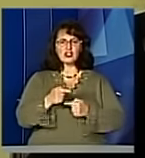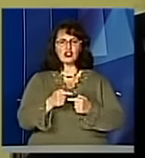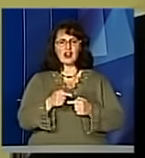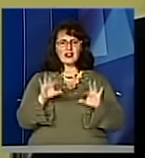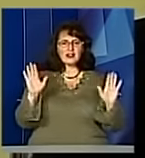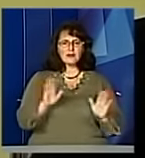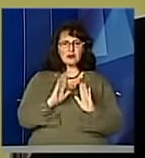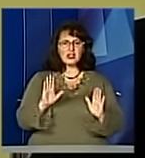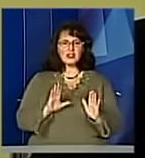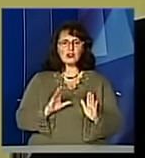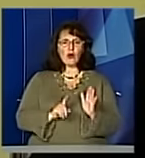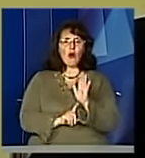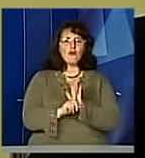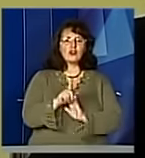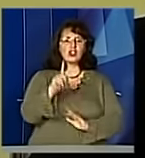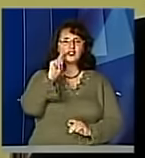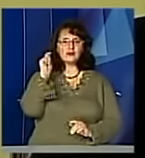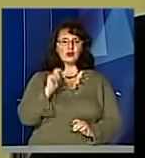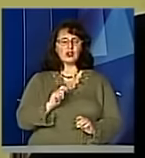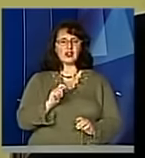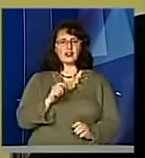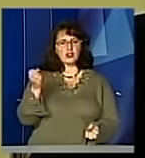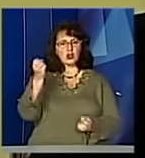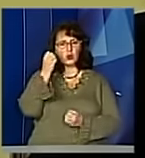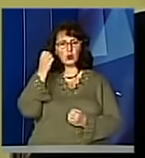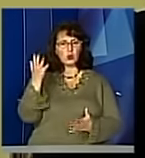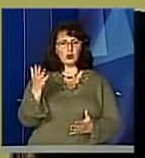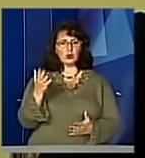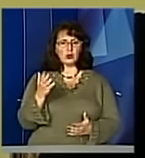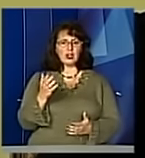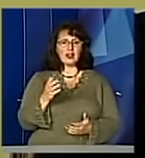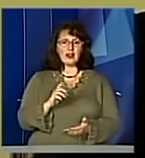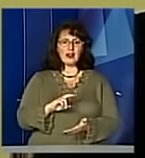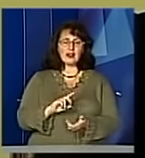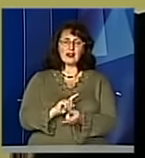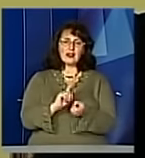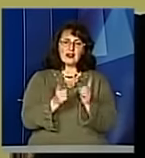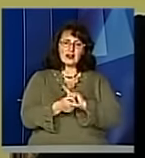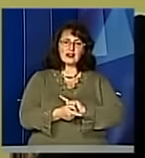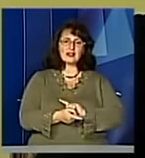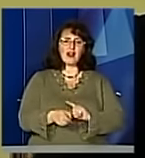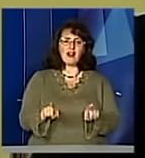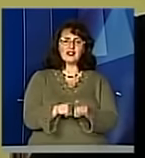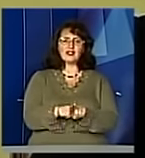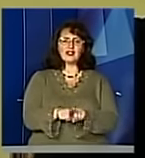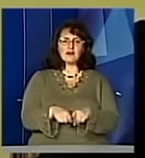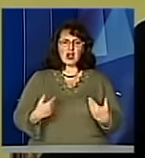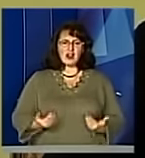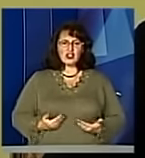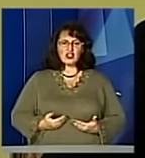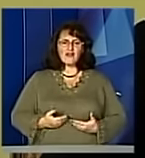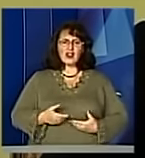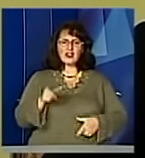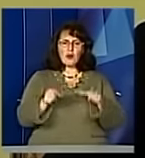романс, зайшла в міську культуру, культуру професійну, вона стала основою, живильним молоком